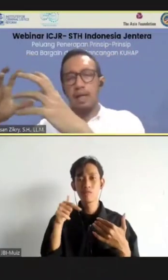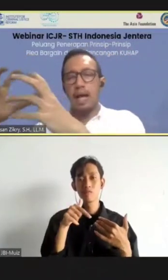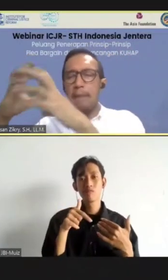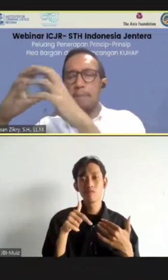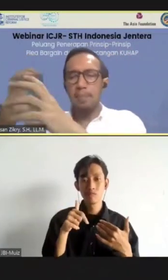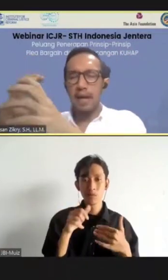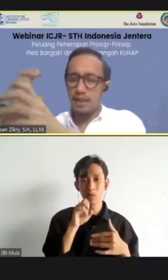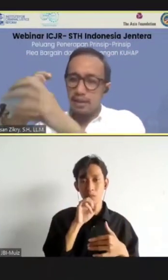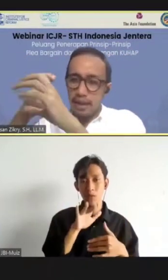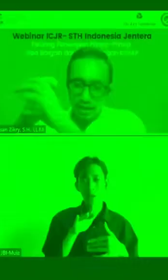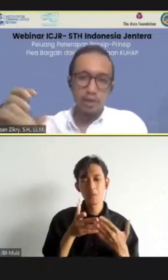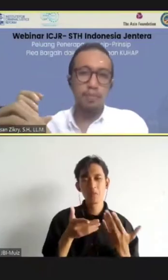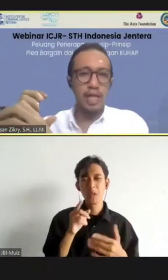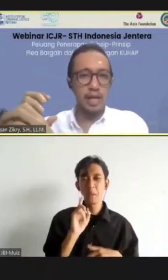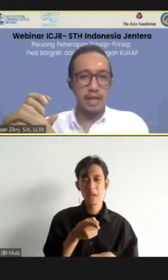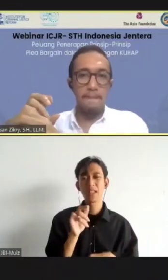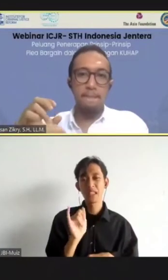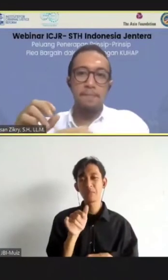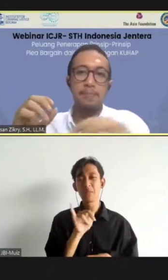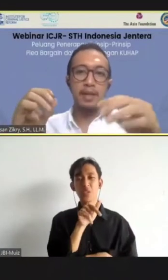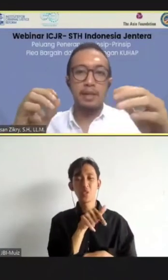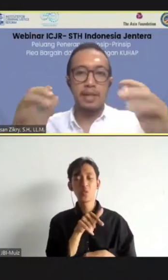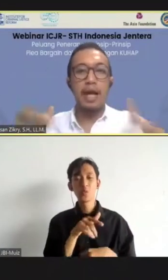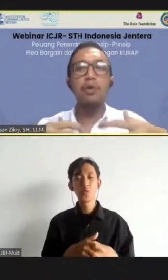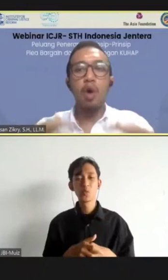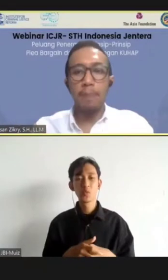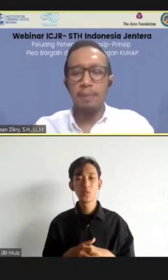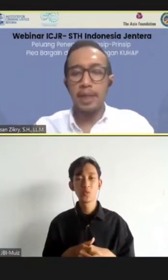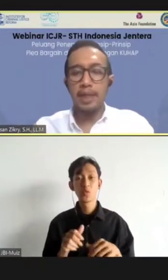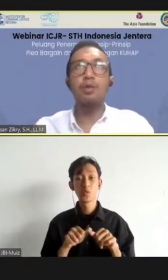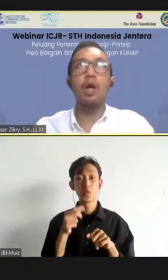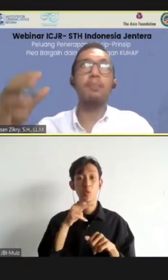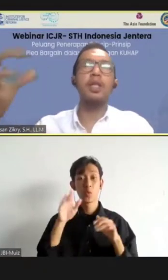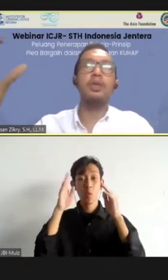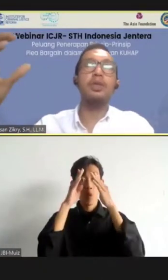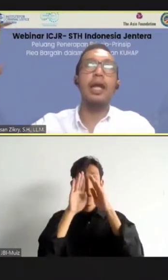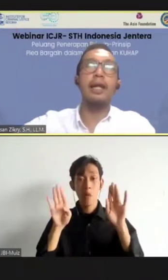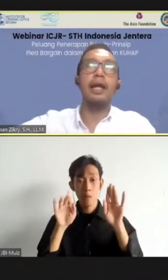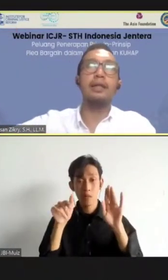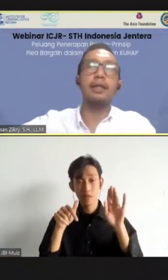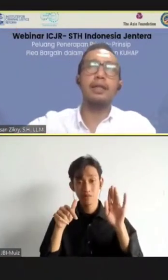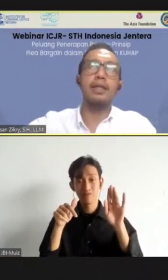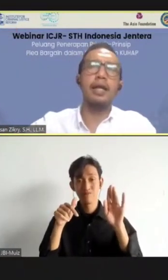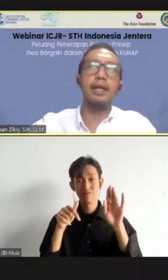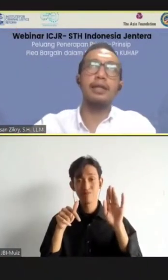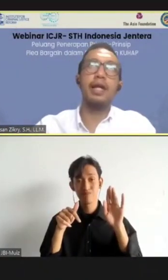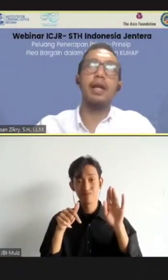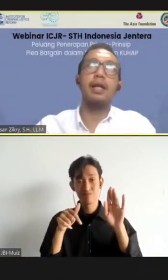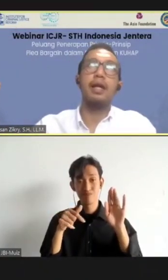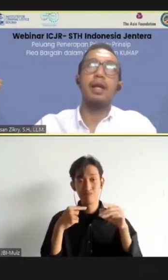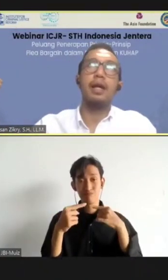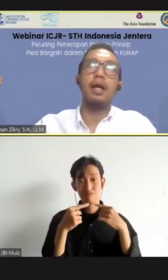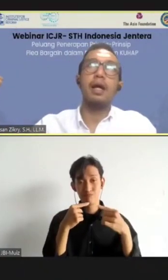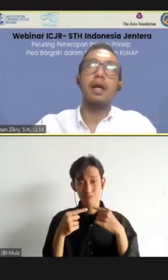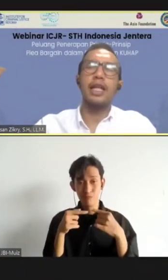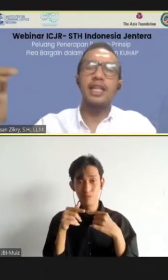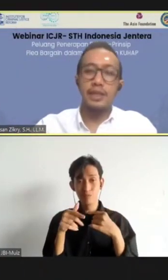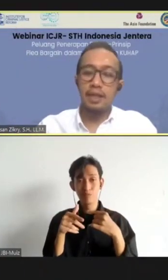dibilang, hampir pasti ya segitu pidananya. Sedangkan untuk open plea, walaupun itu tidak ada sentencing guidelines yang